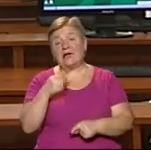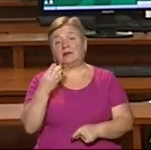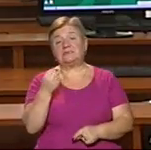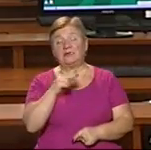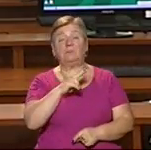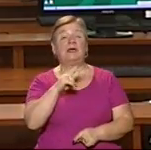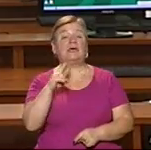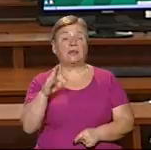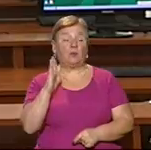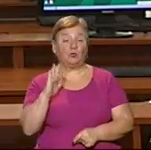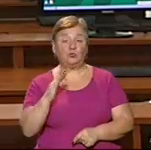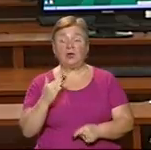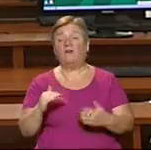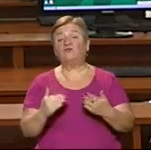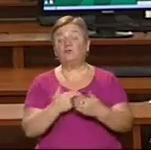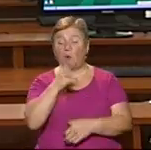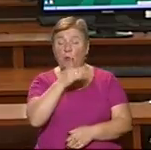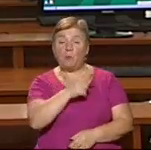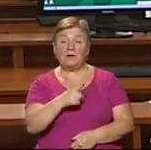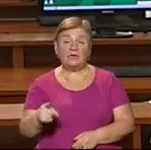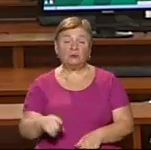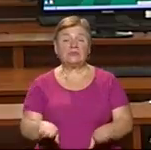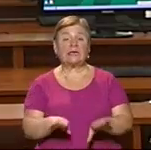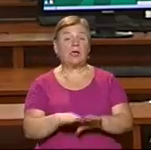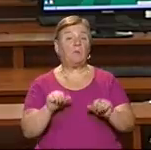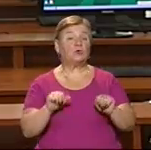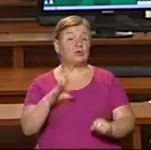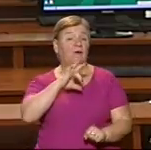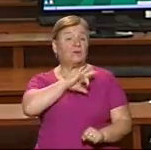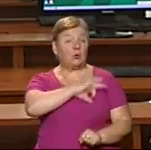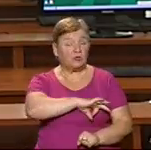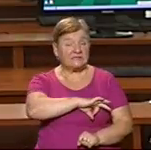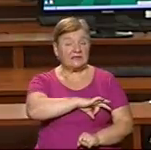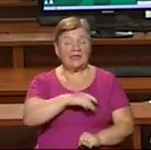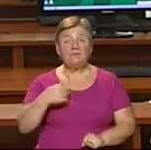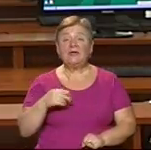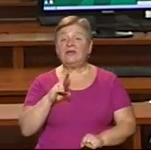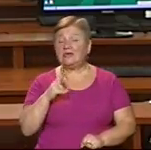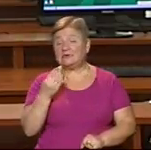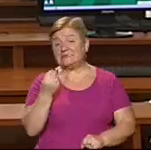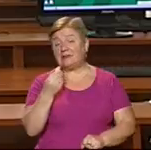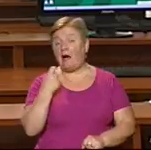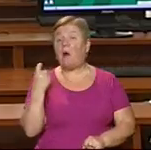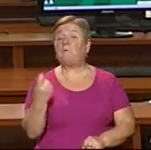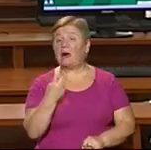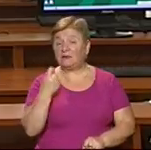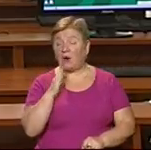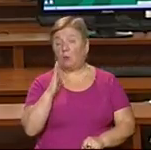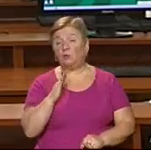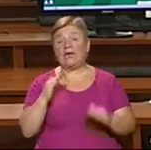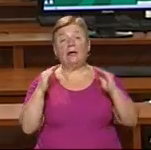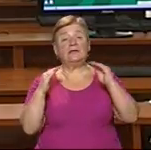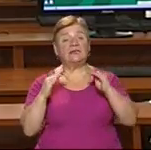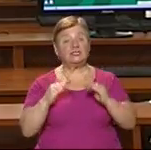цінами, які будуть діяти у новому періоді Також цей залишок можна буде використати у випадках, коли ціна палива «Закарпатгазбуту» буде